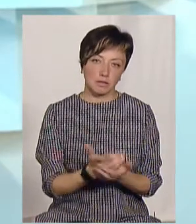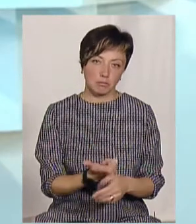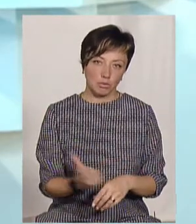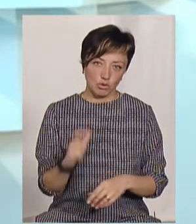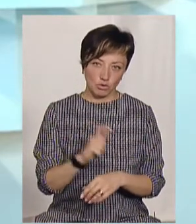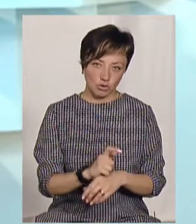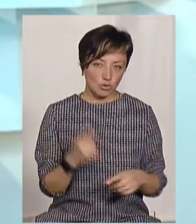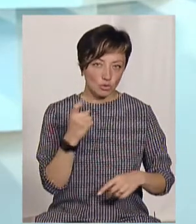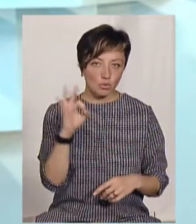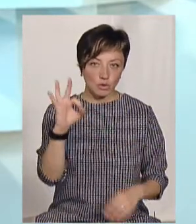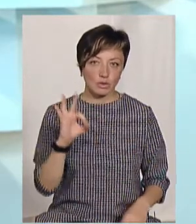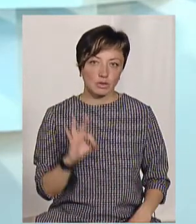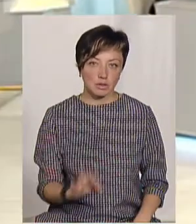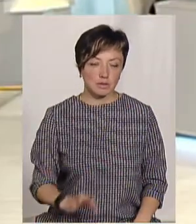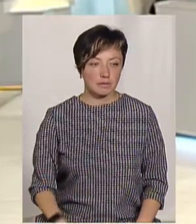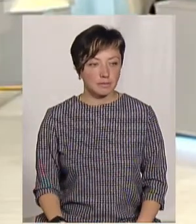стопроцентово.